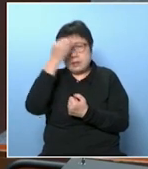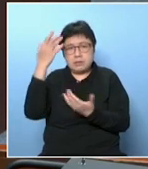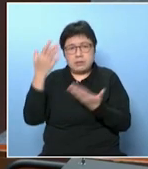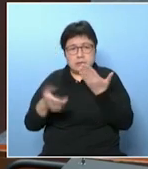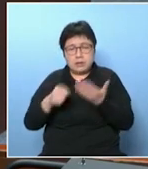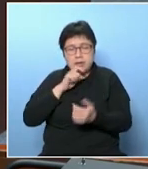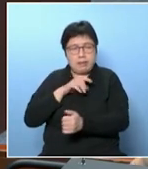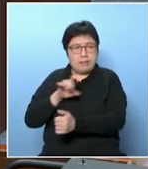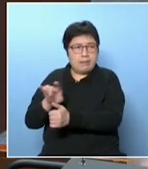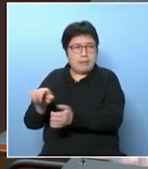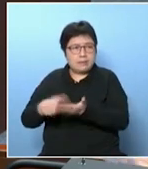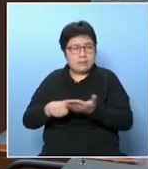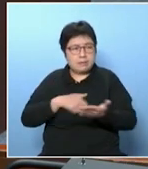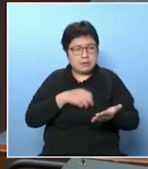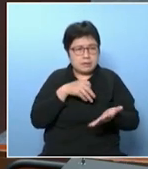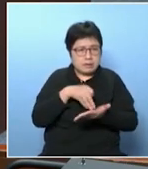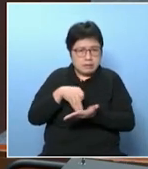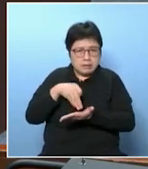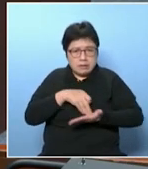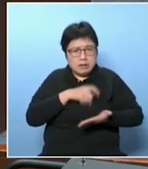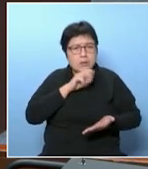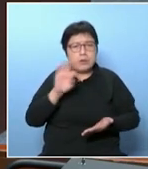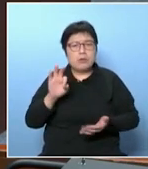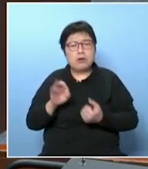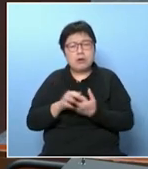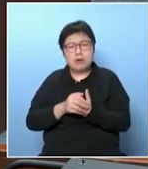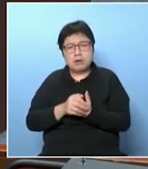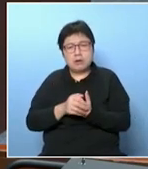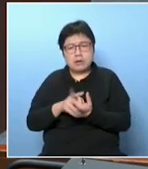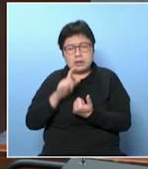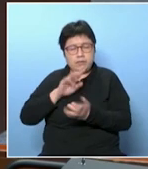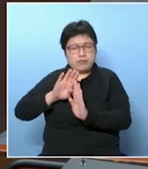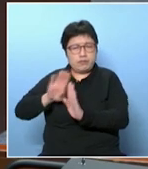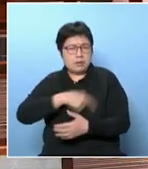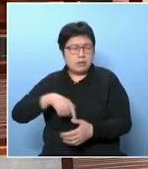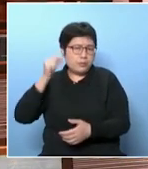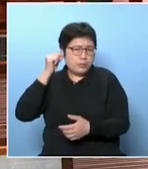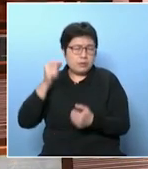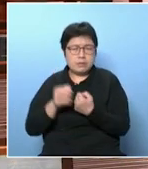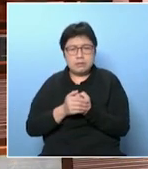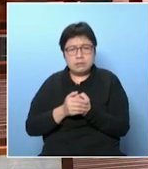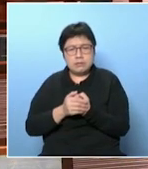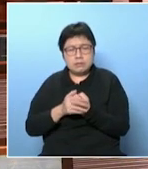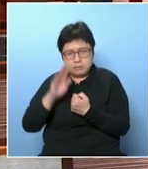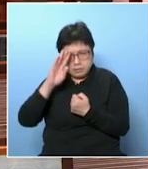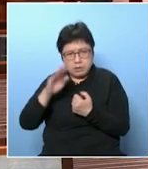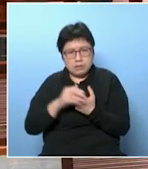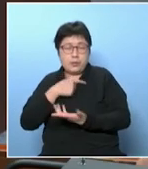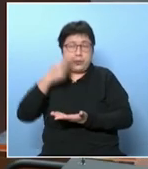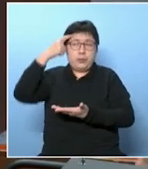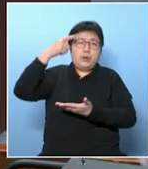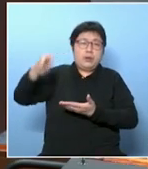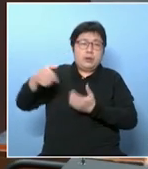或者有人用了身份證登記了幾個其實都要有一個預防濫用的情況你登記了都起碼有警告